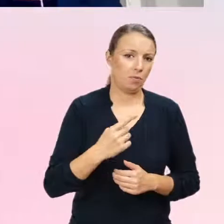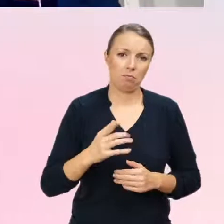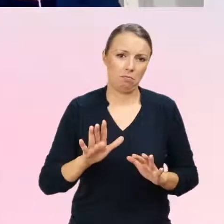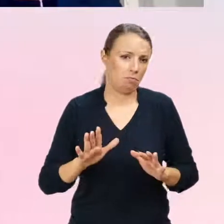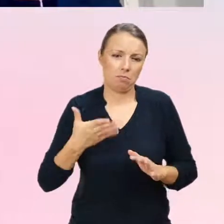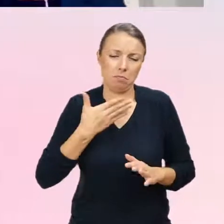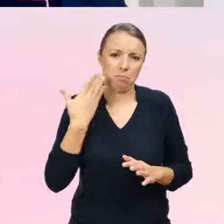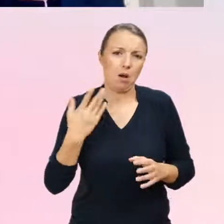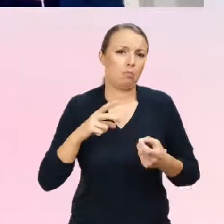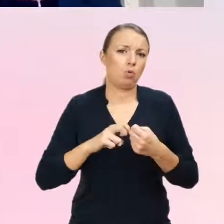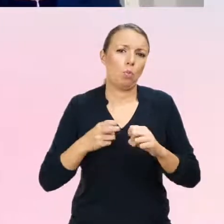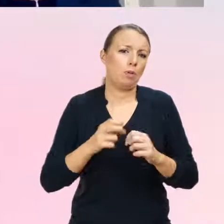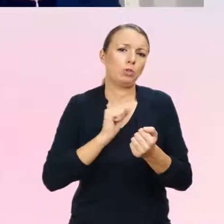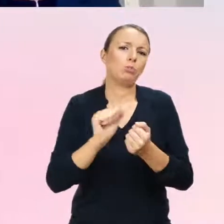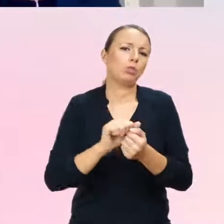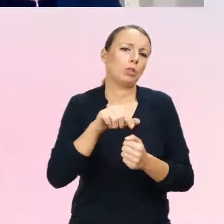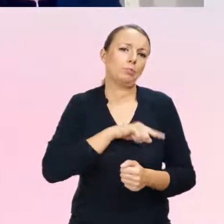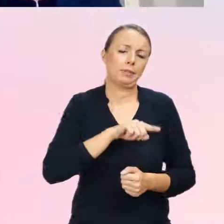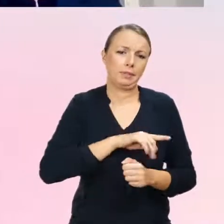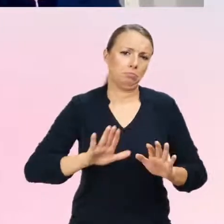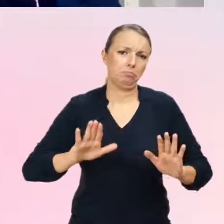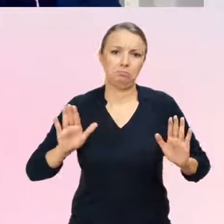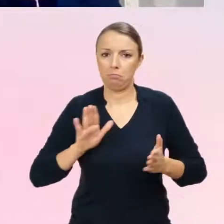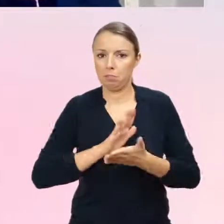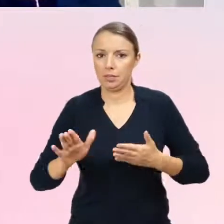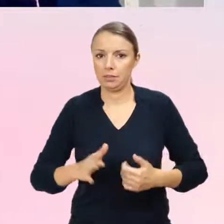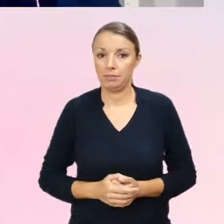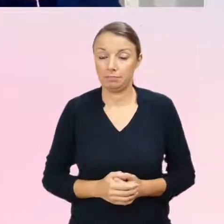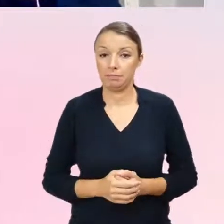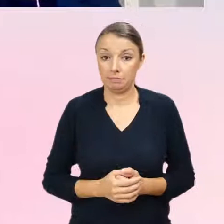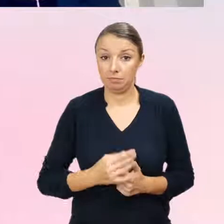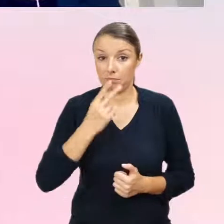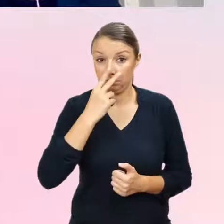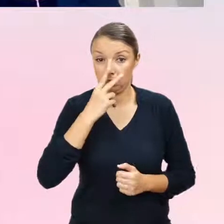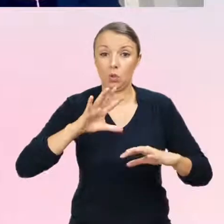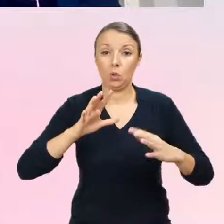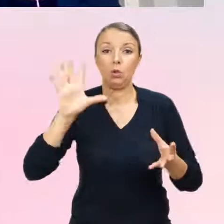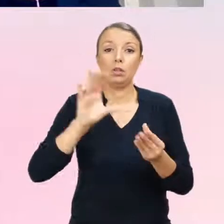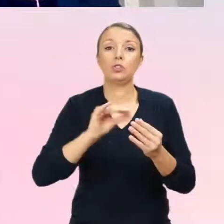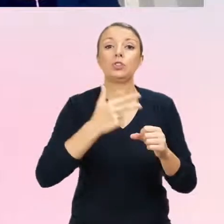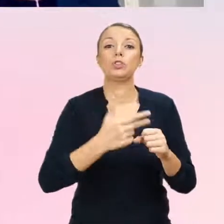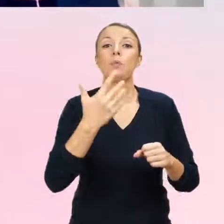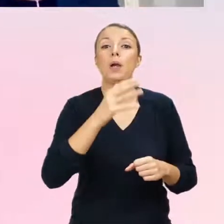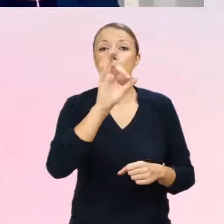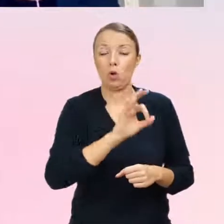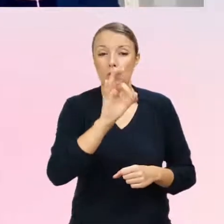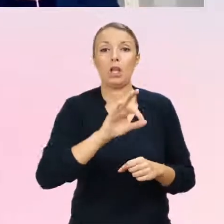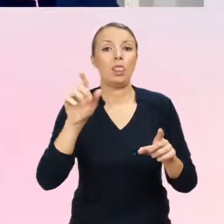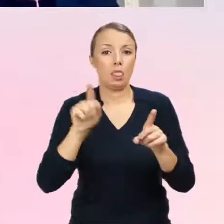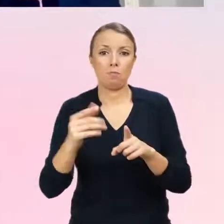współwystępujące zaburzenia psychiczne. Czyli 35% to była ta grupa, która też nie miała